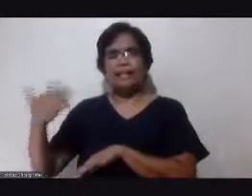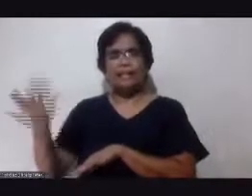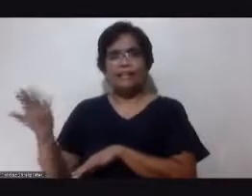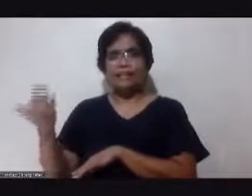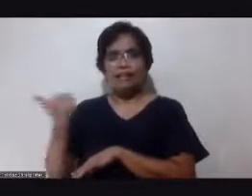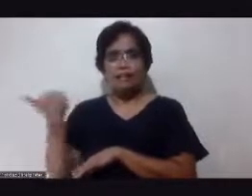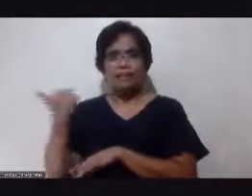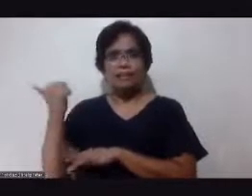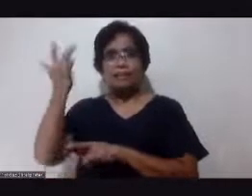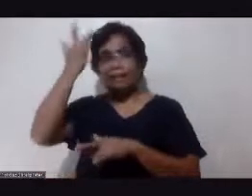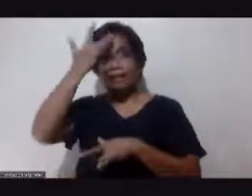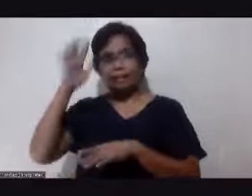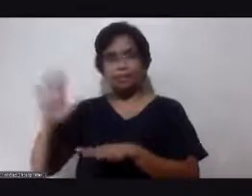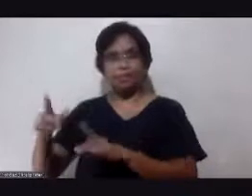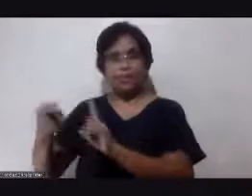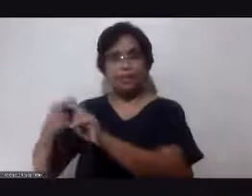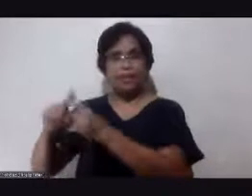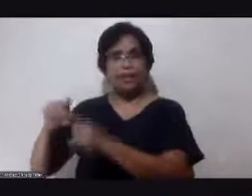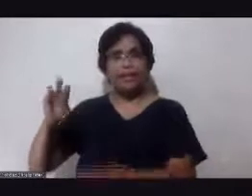It's a portal. Yeah.